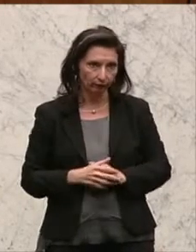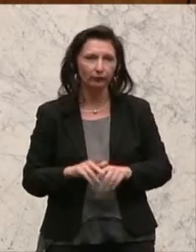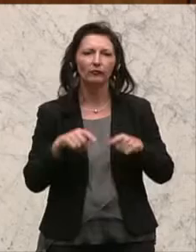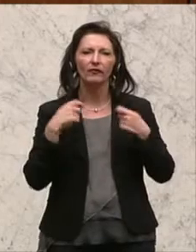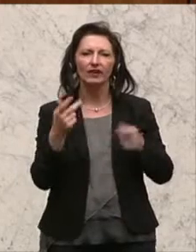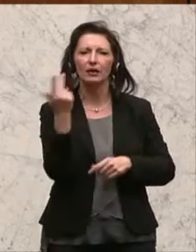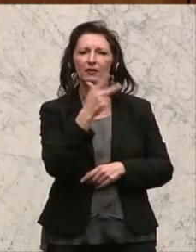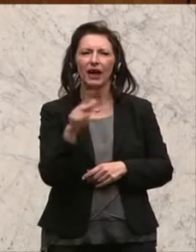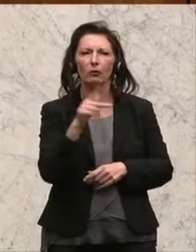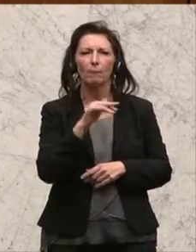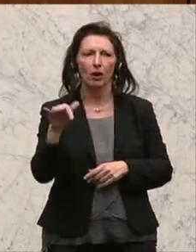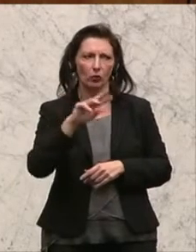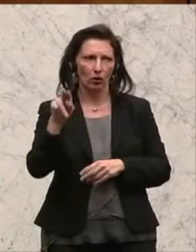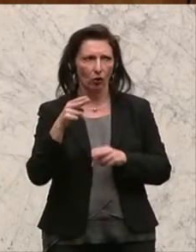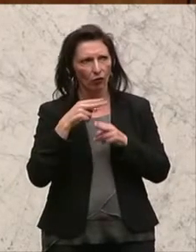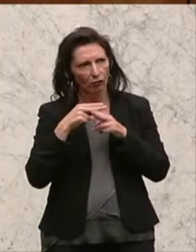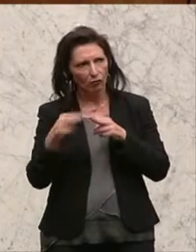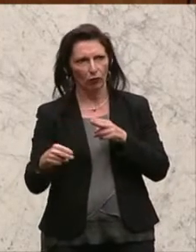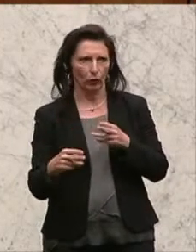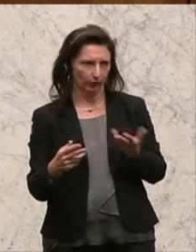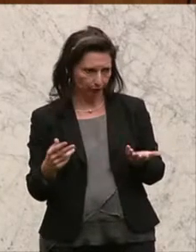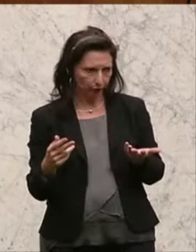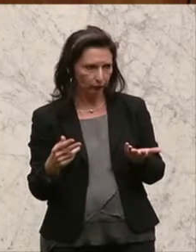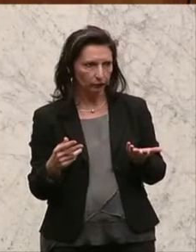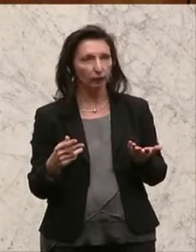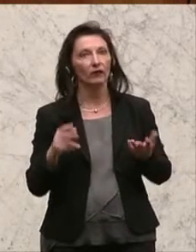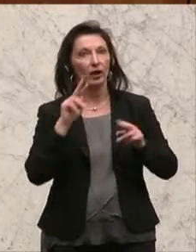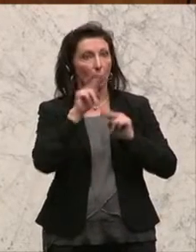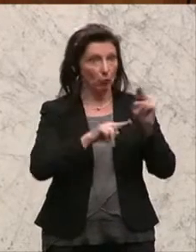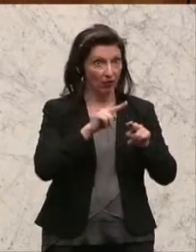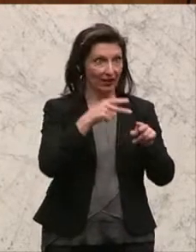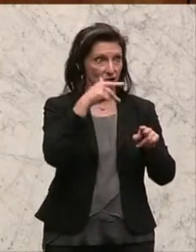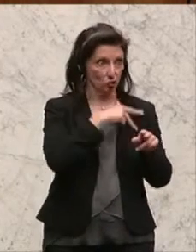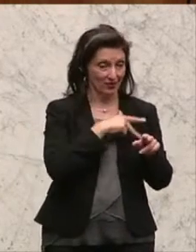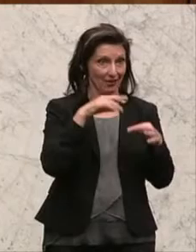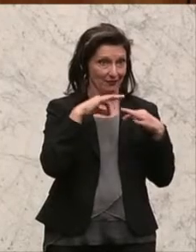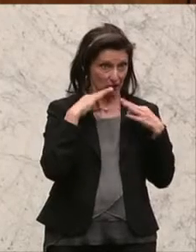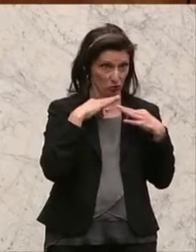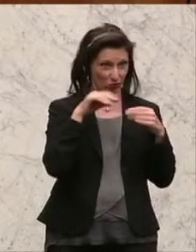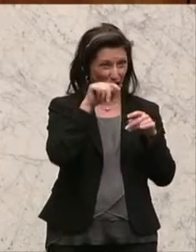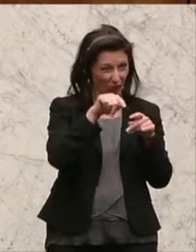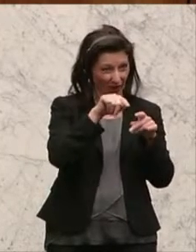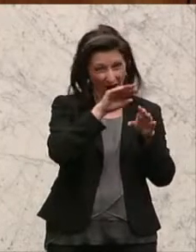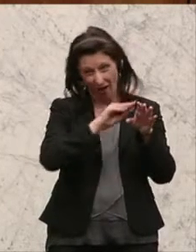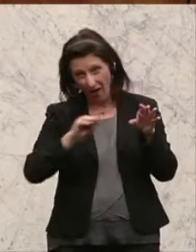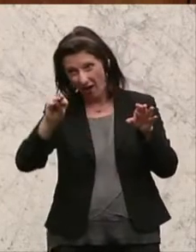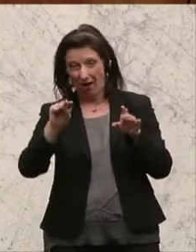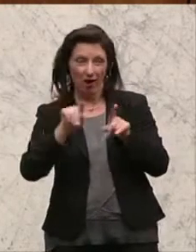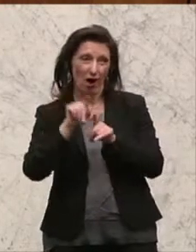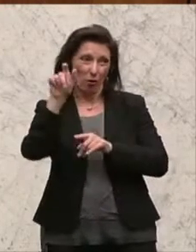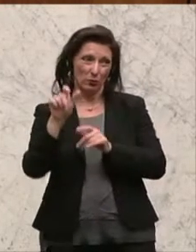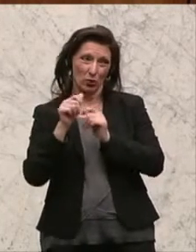gibt 300 Millionen Euro für den Titel Pflege, Soziales und Gesundheit. Und aus diesem Titel könnte man auch die persönliche